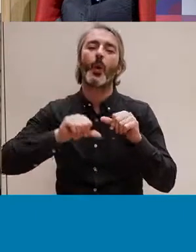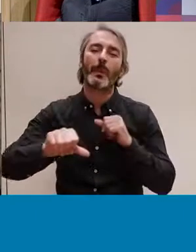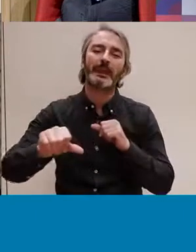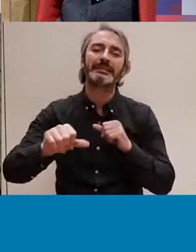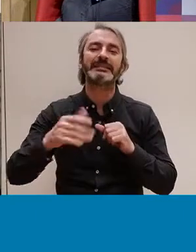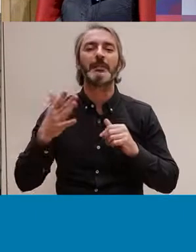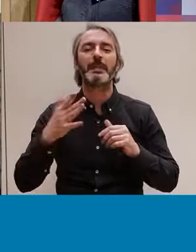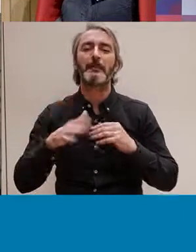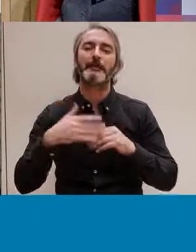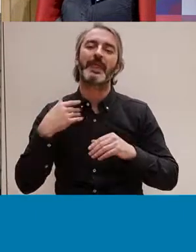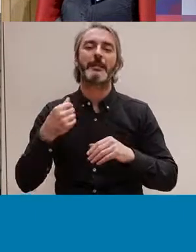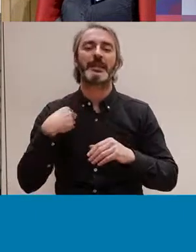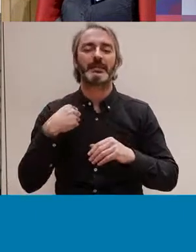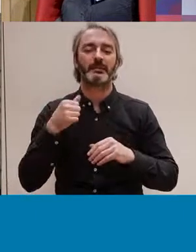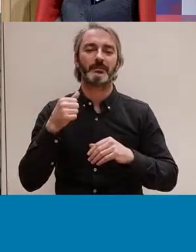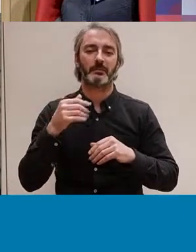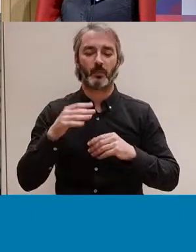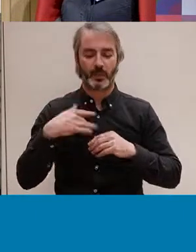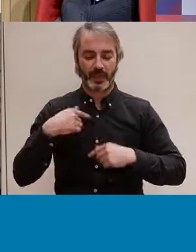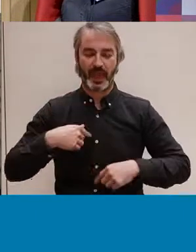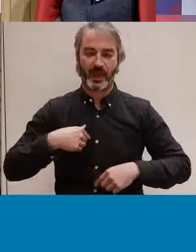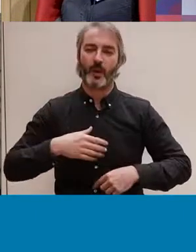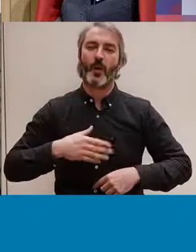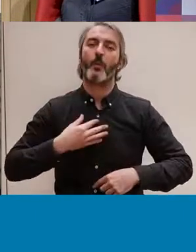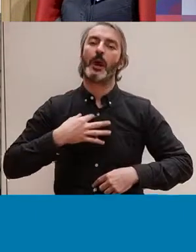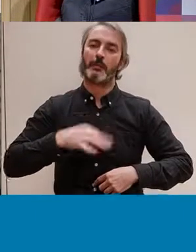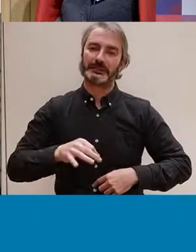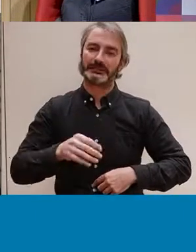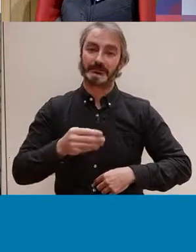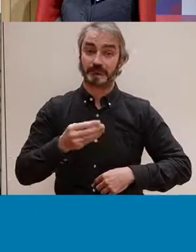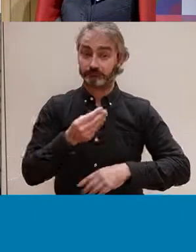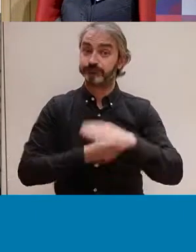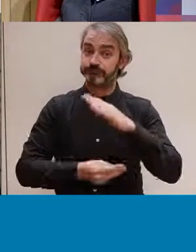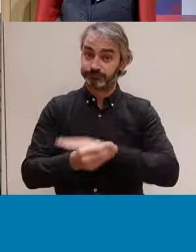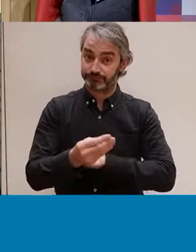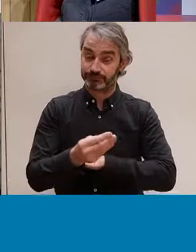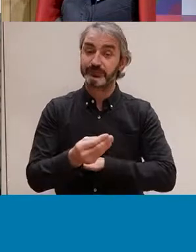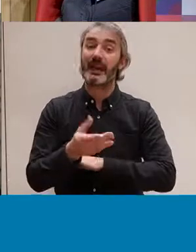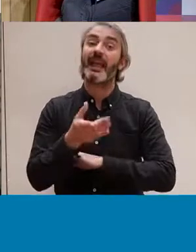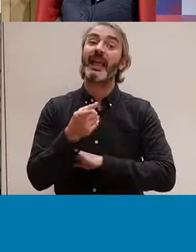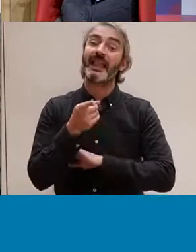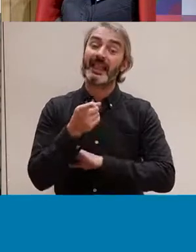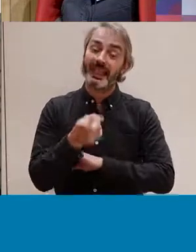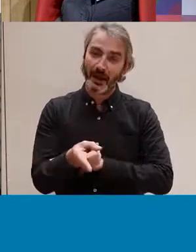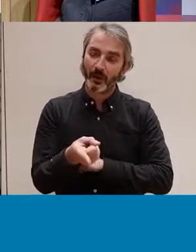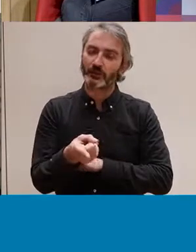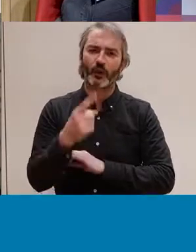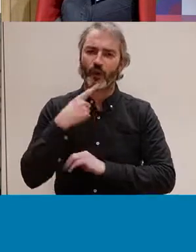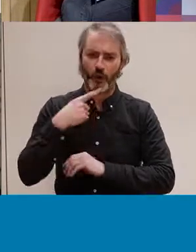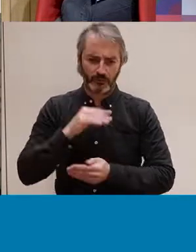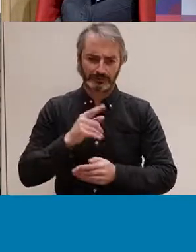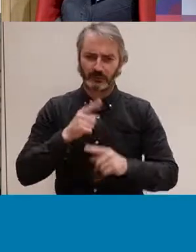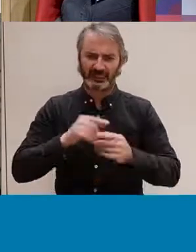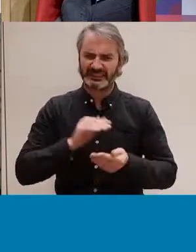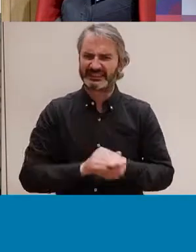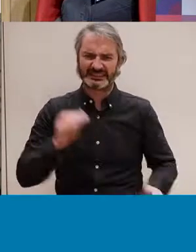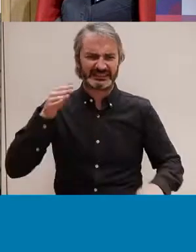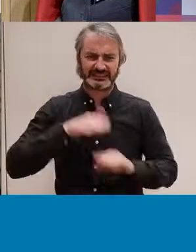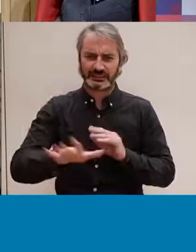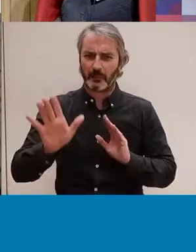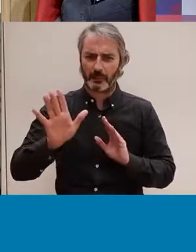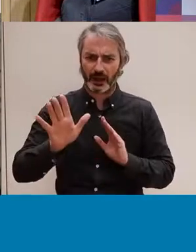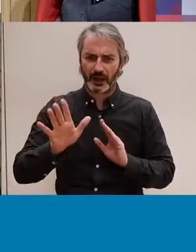apareix la nostra etapa fèrtil, moltes vegades molt lligada a la reproducció. Per nosaltres la sexualitat és sempre, i és sempre, i per tant hem de poder visibilitzar